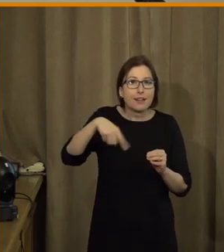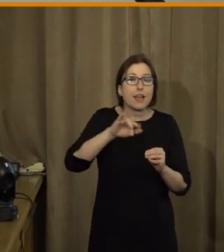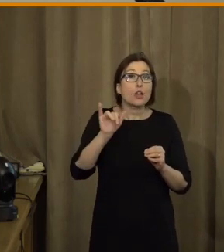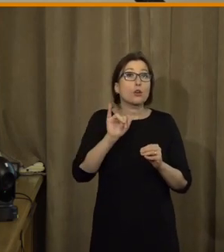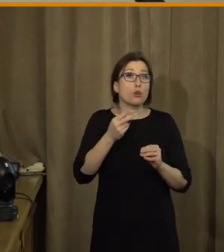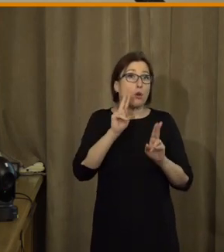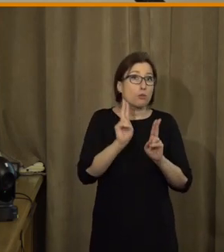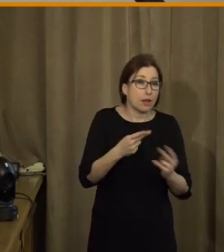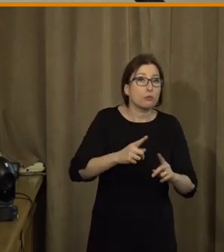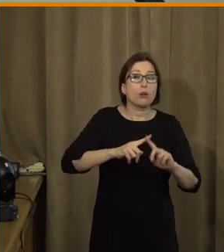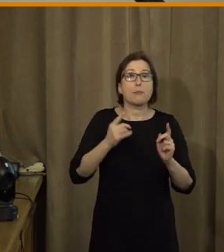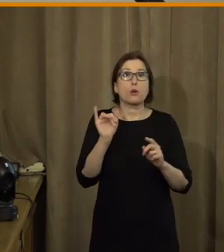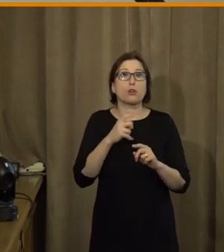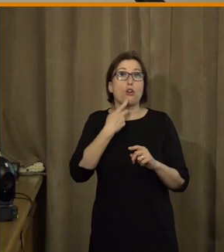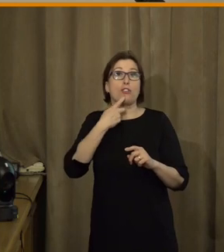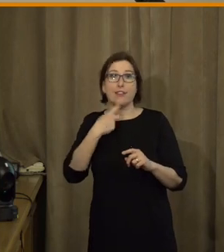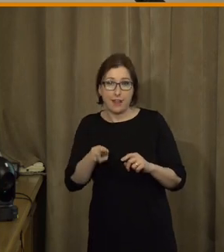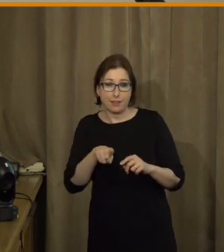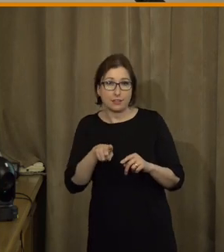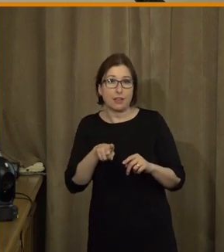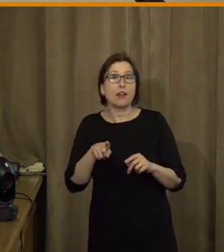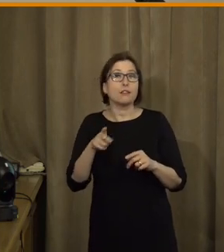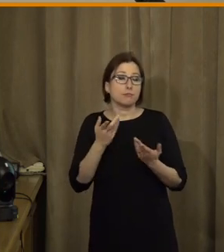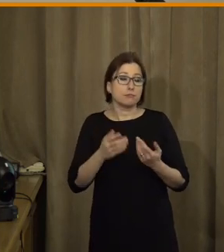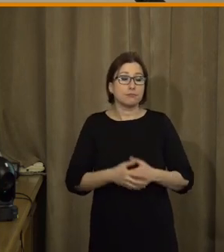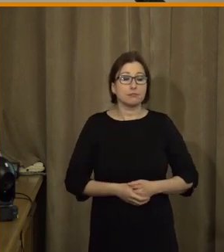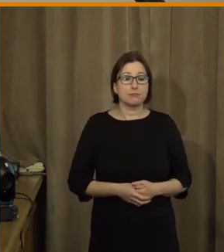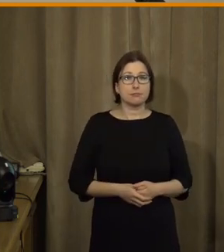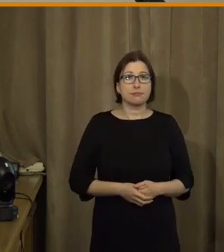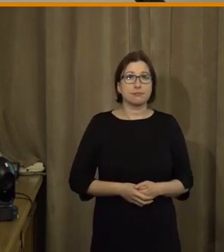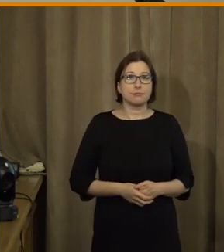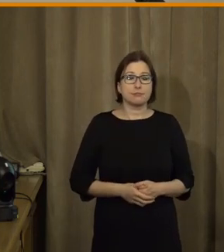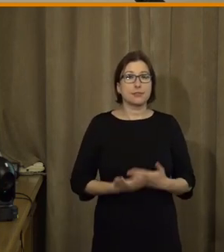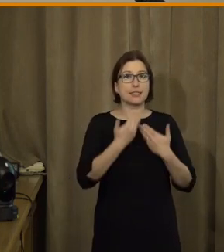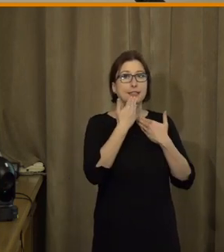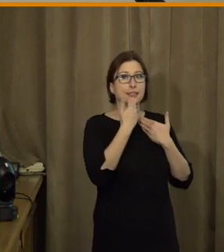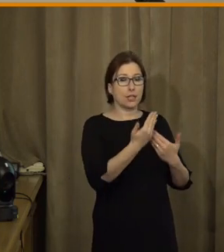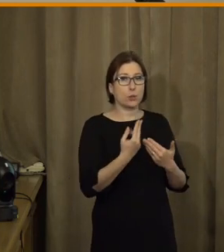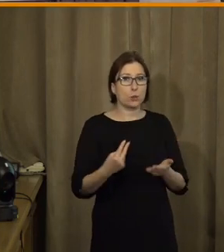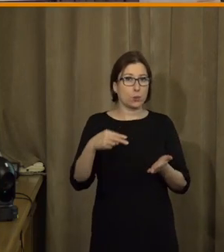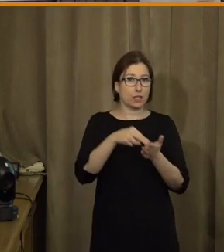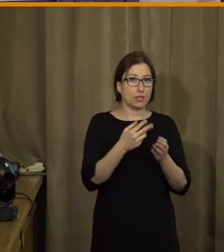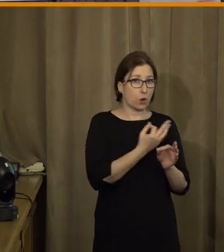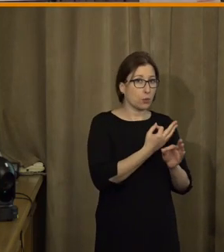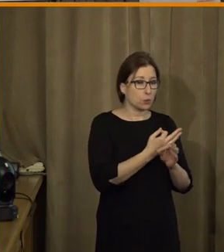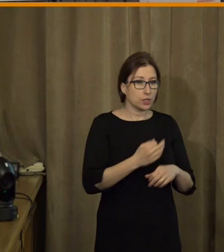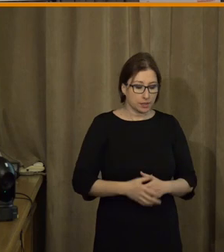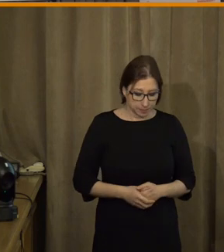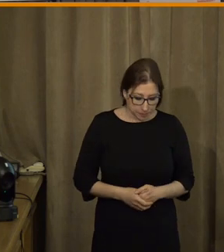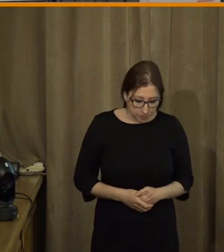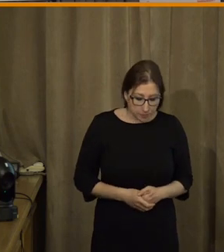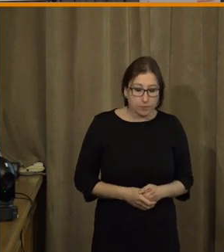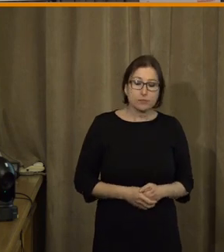přístup k lidem, kteří digitalizovaní nebudou a nechtějí být. Děkuji moc za toto doporučení, takže